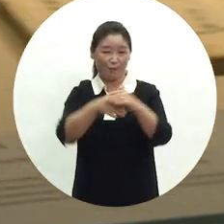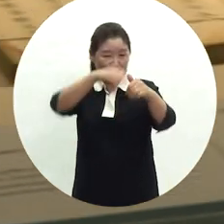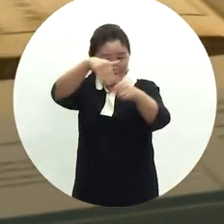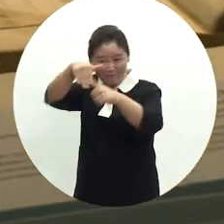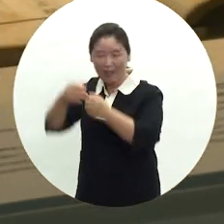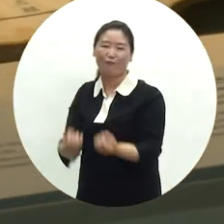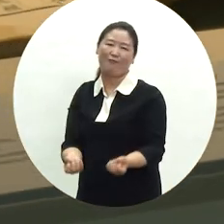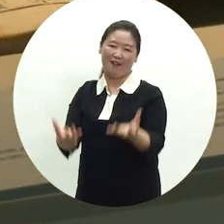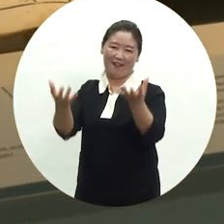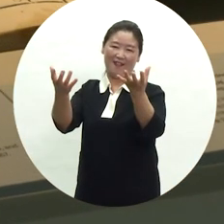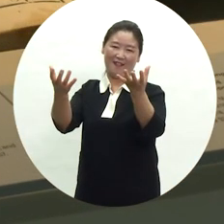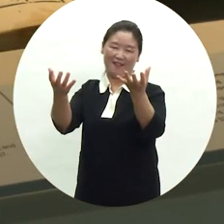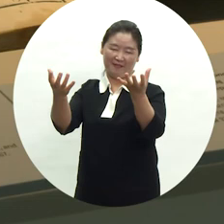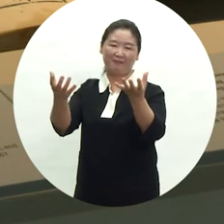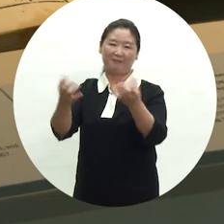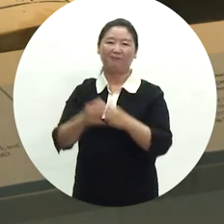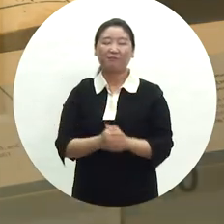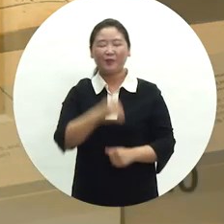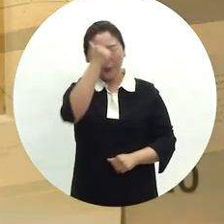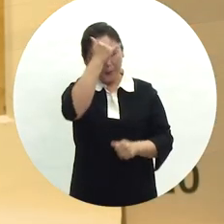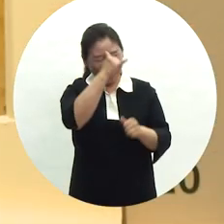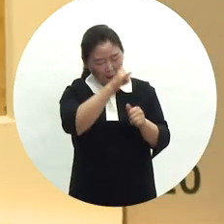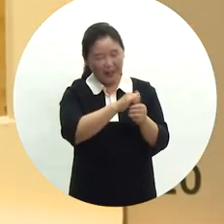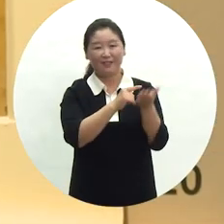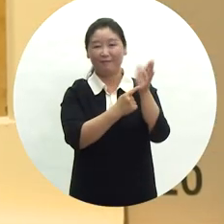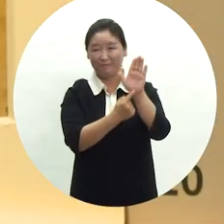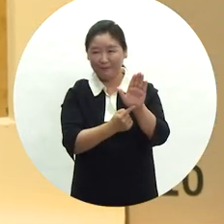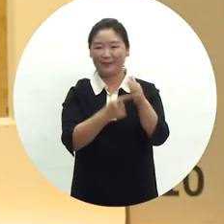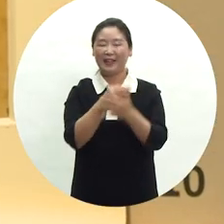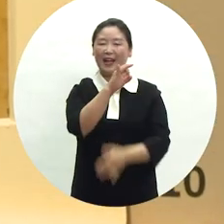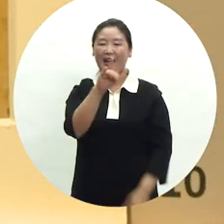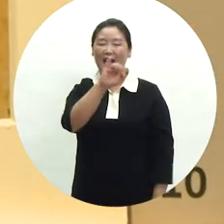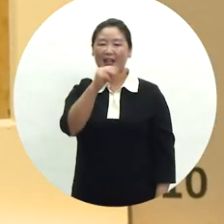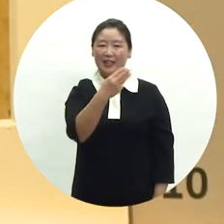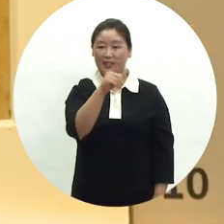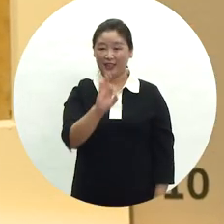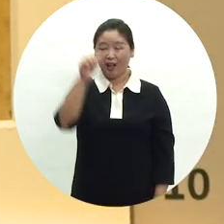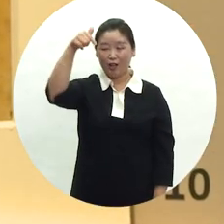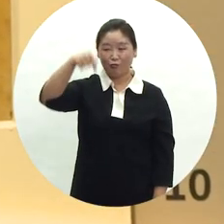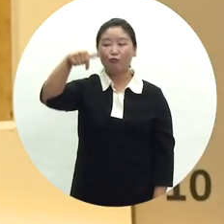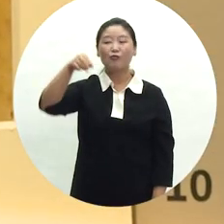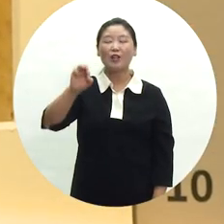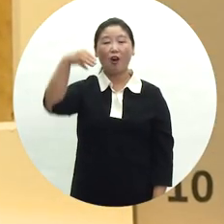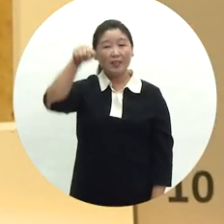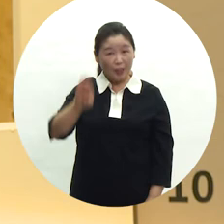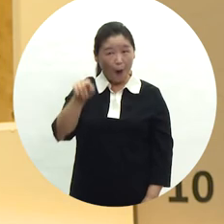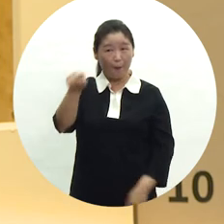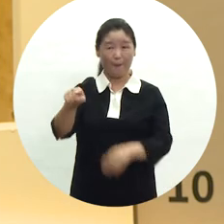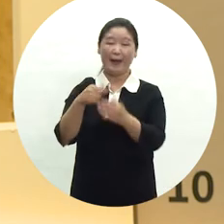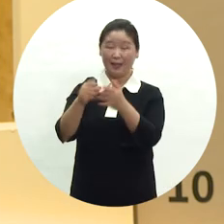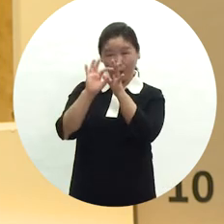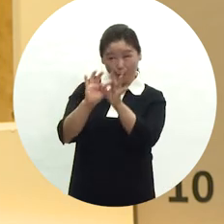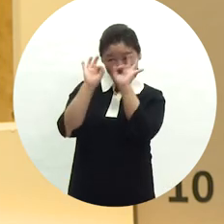생일을 기념하면서 수현례를 통해 효심을 드러냈음을 애일당 구경첩 등 다양한 전시품을 통해